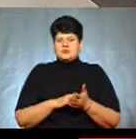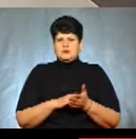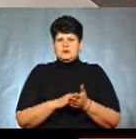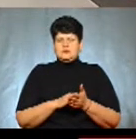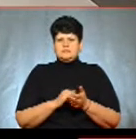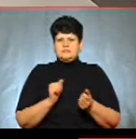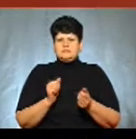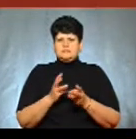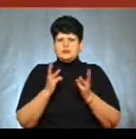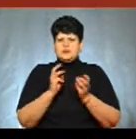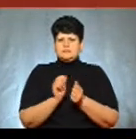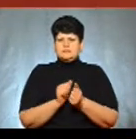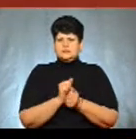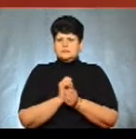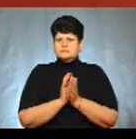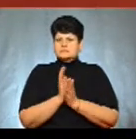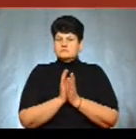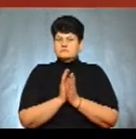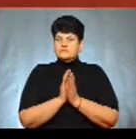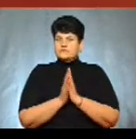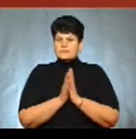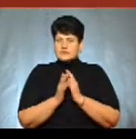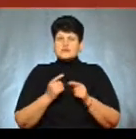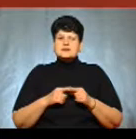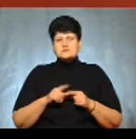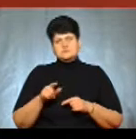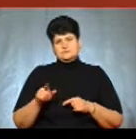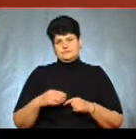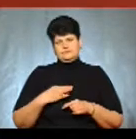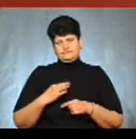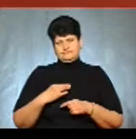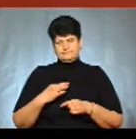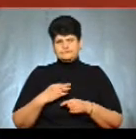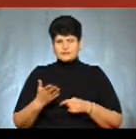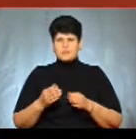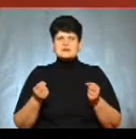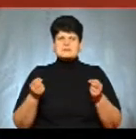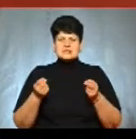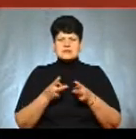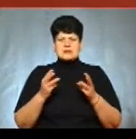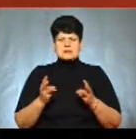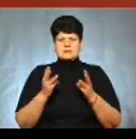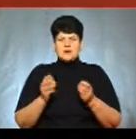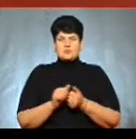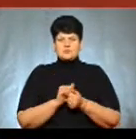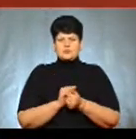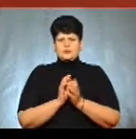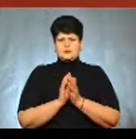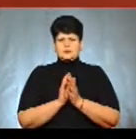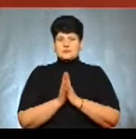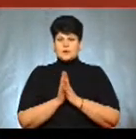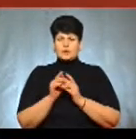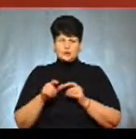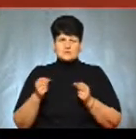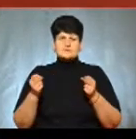сухостою? В основному, звичайно, це людська недбалість або спеціальне спалювання сухостою. Тобто люди